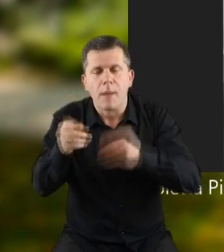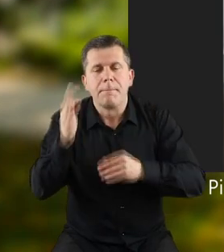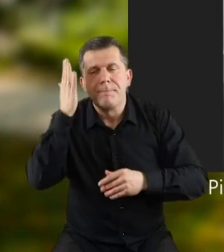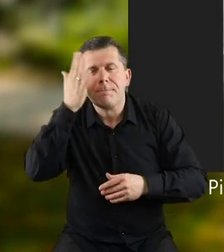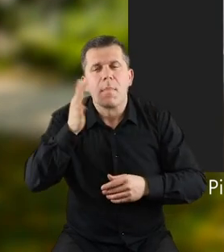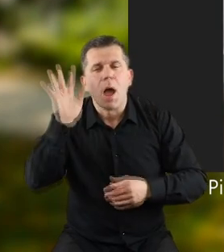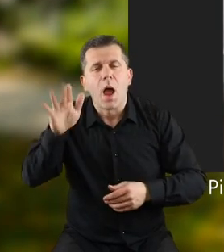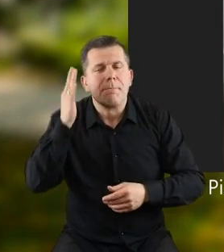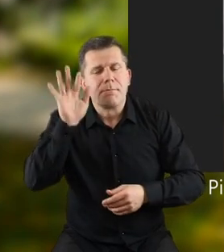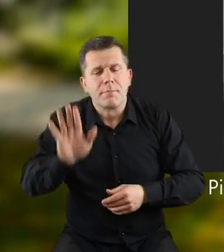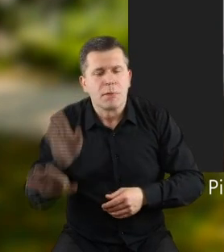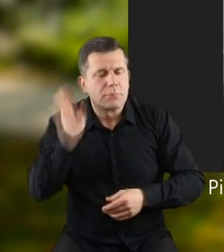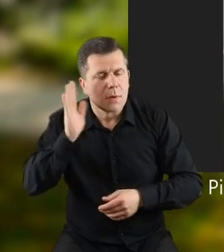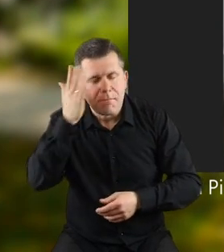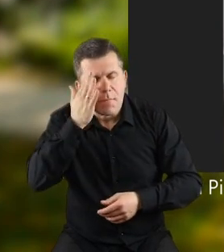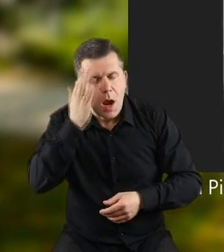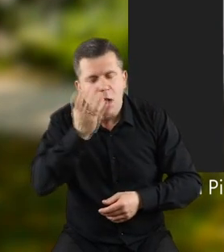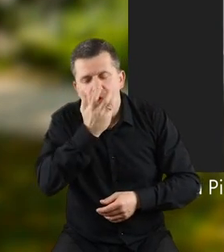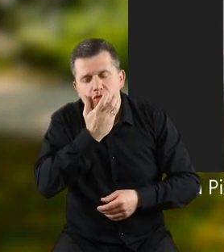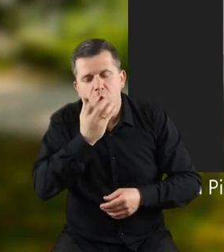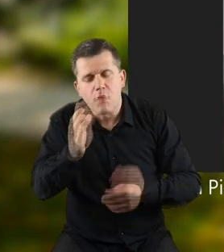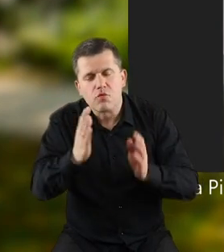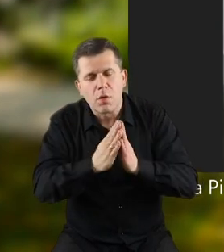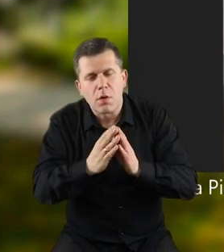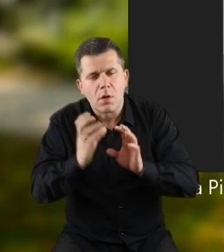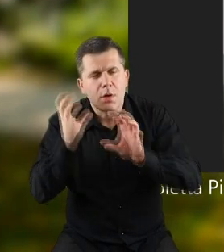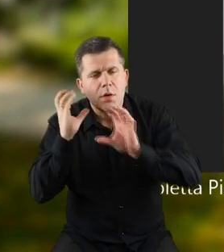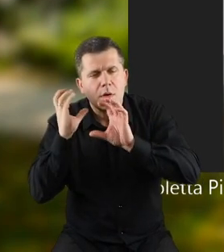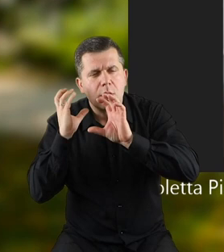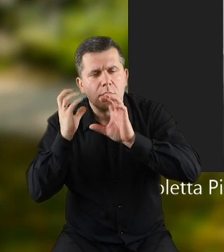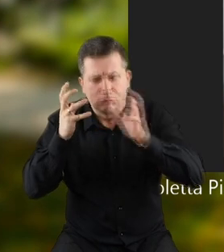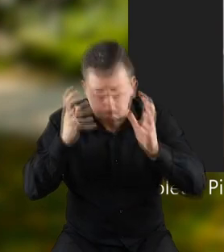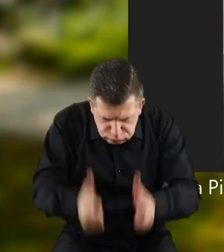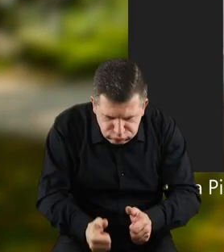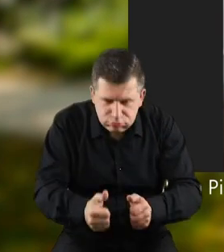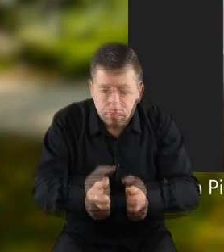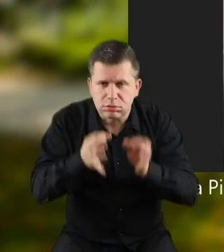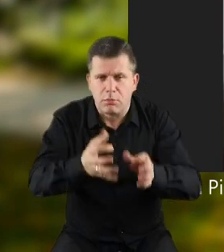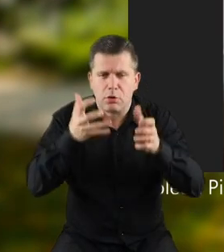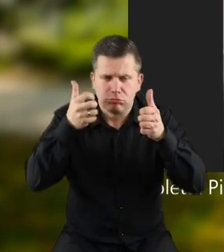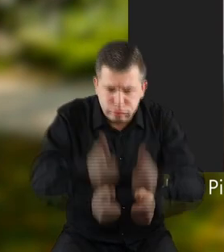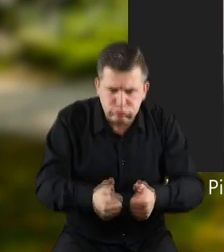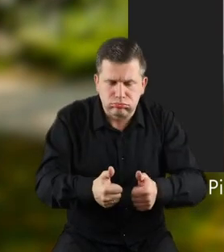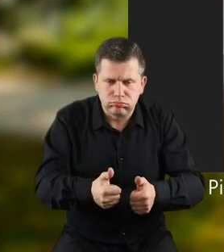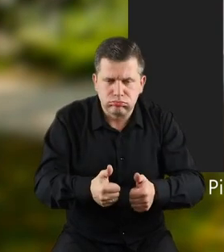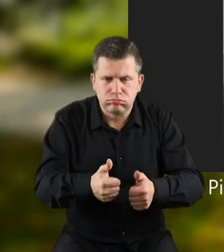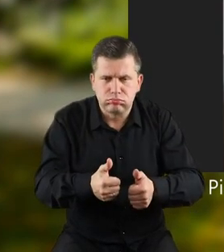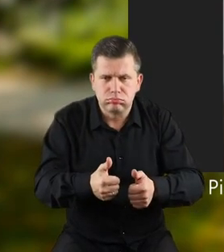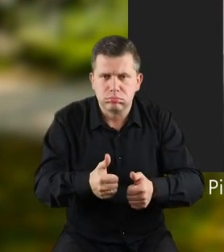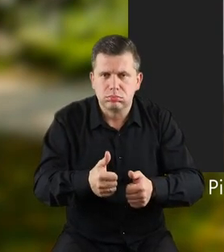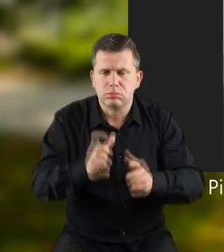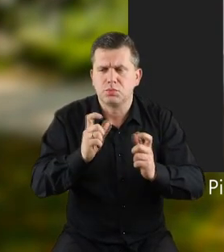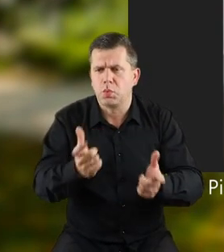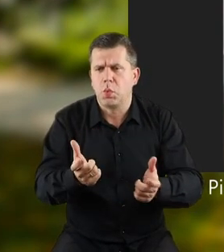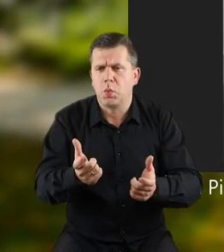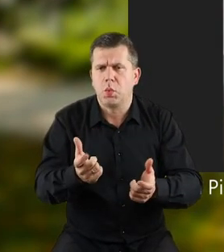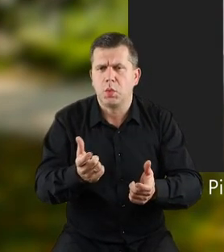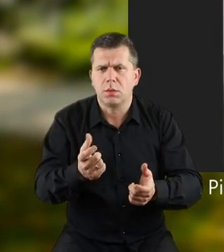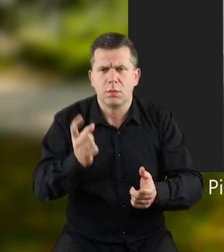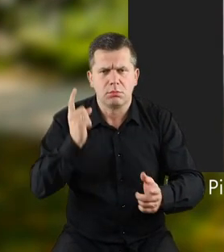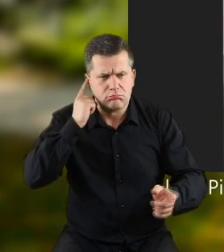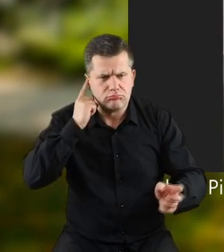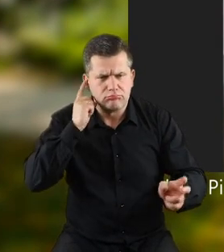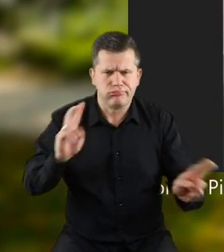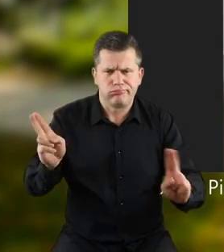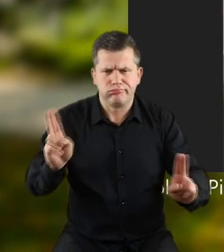swoim ciepłym domeczku. Aż w końcu auto z impekiem zatrzymało się. Coś, słuchajcie,